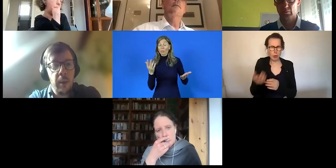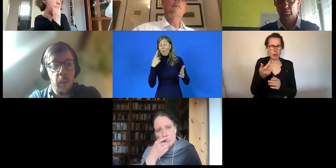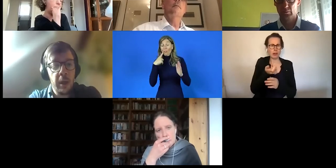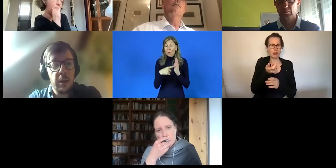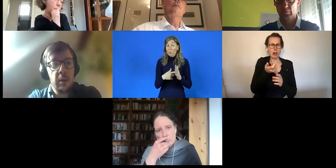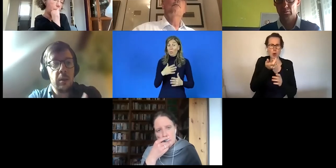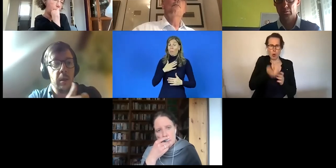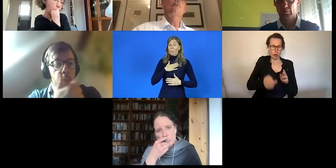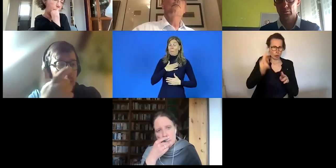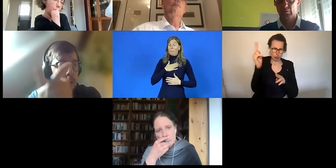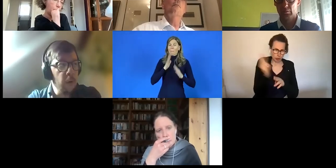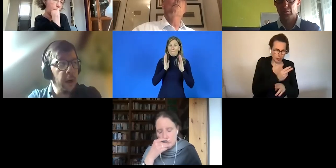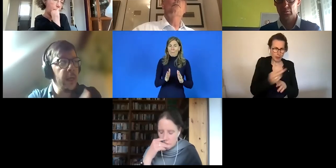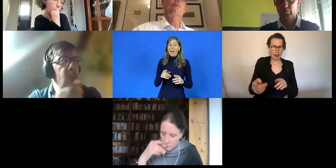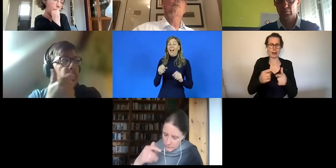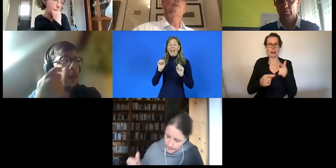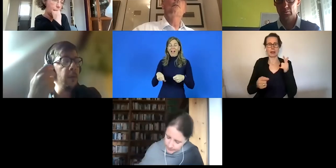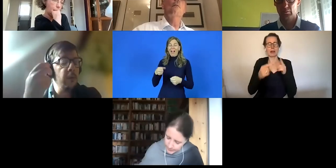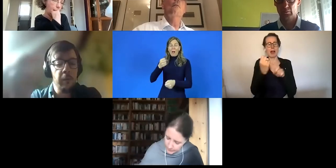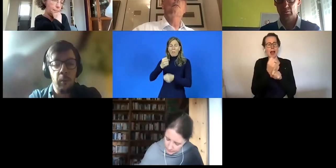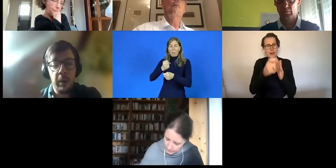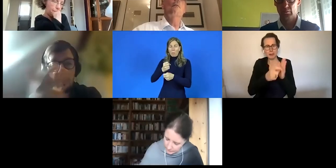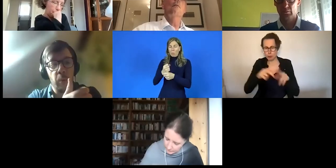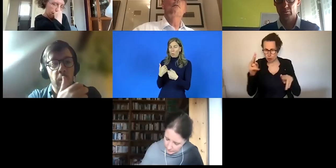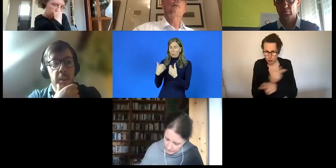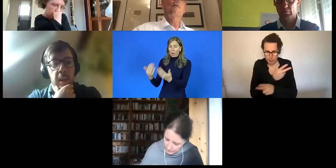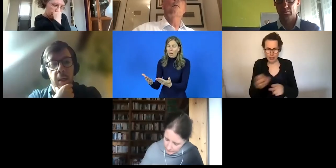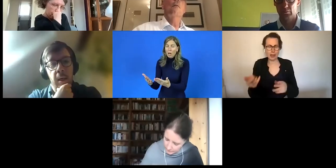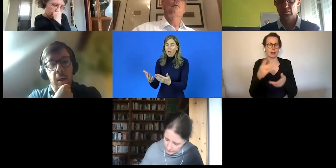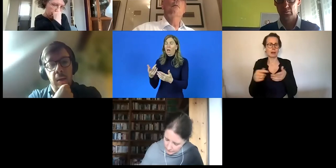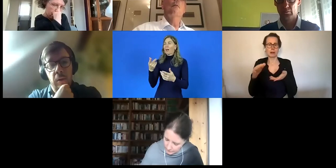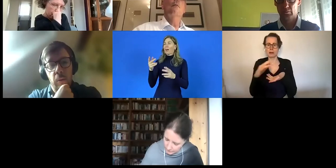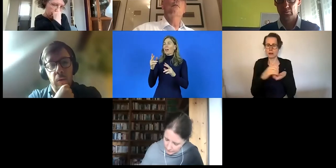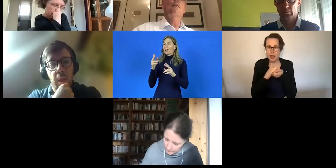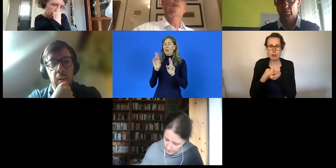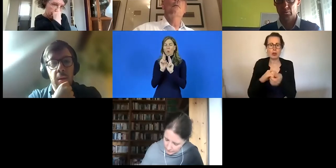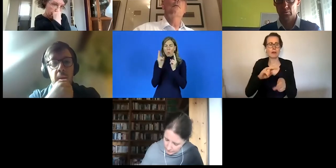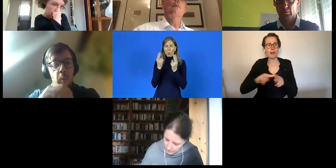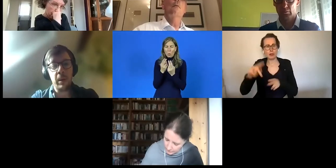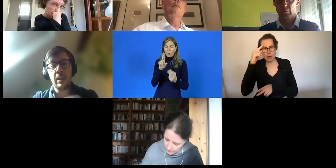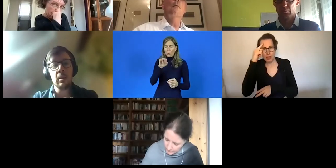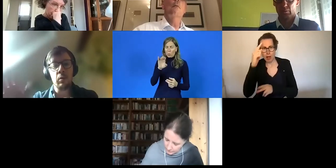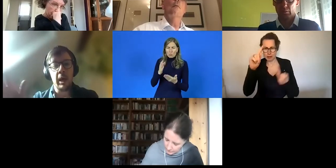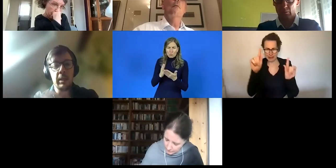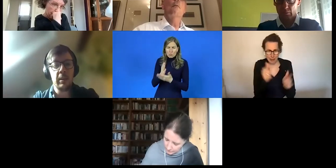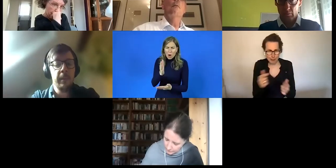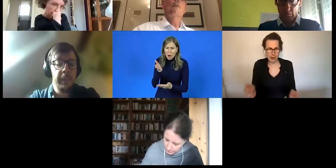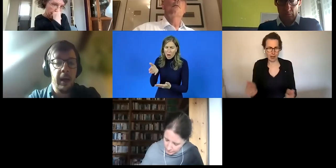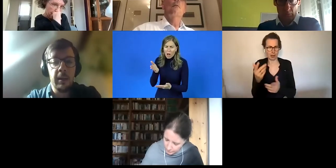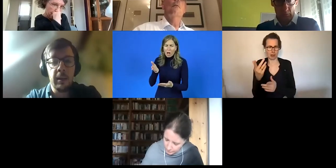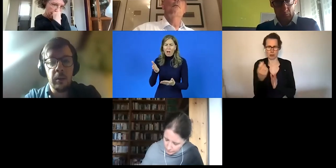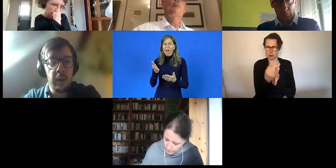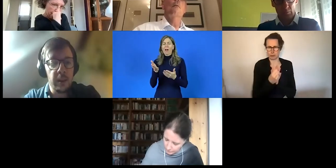die Flanke eröffnen, dass da Beschäftigungsverhältnisse entstehen, wo Arbeitnehmerrechte